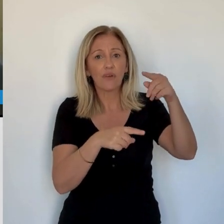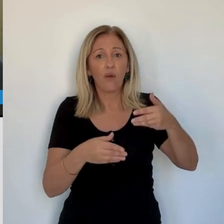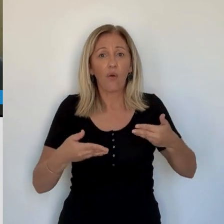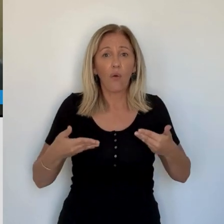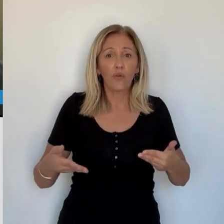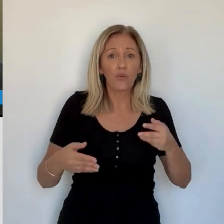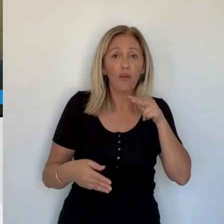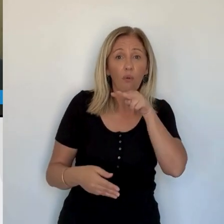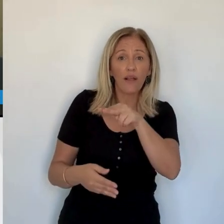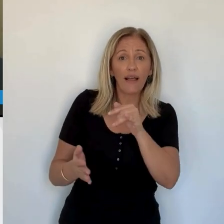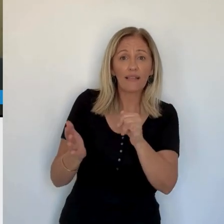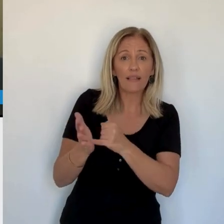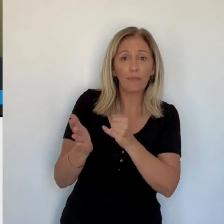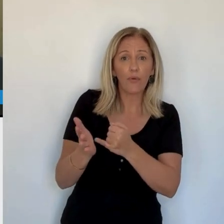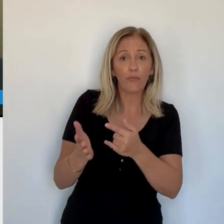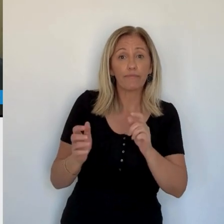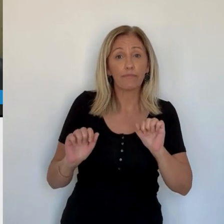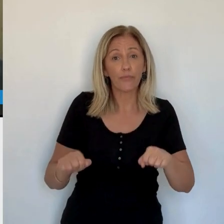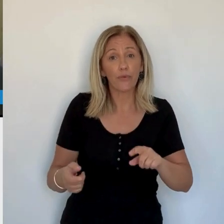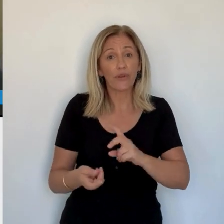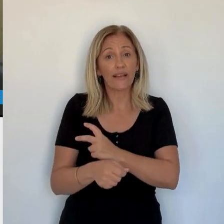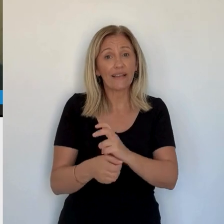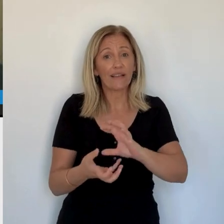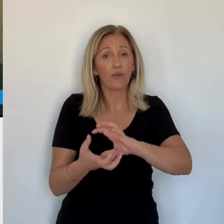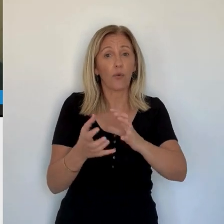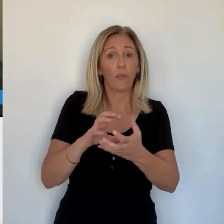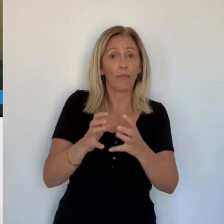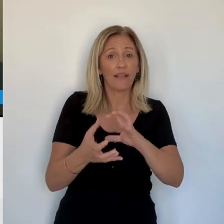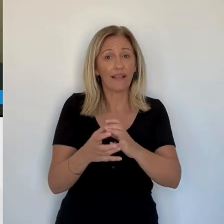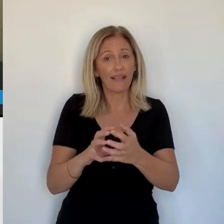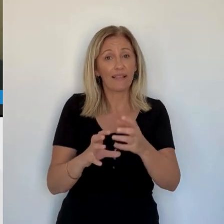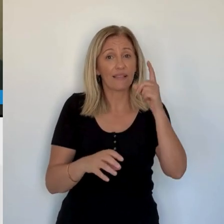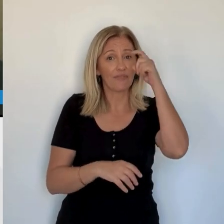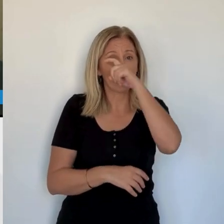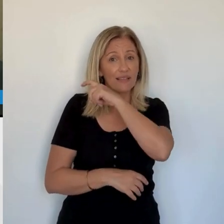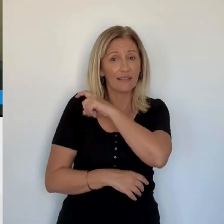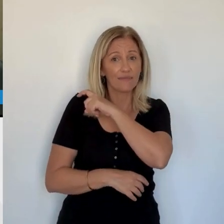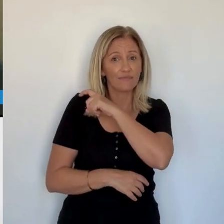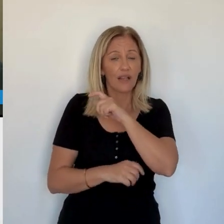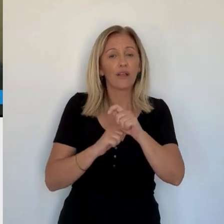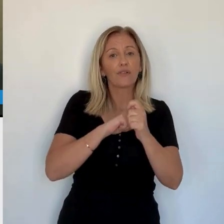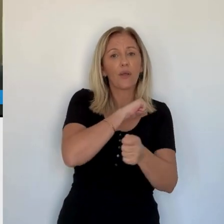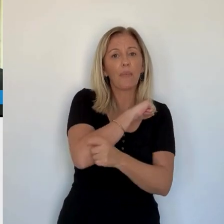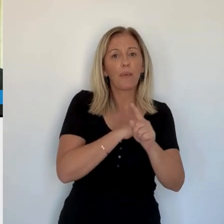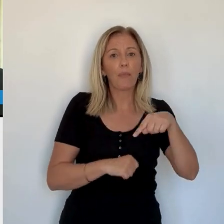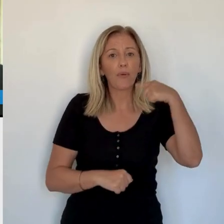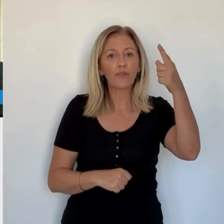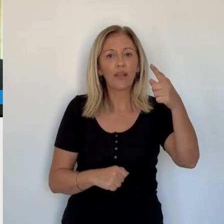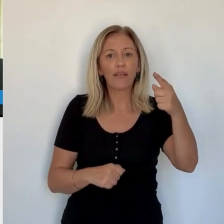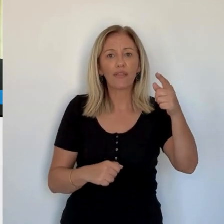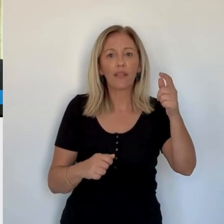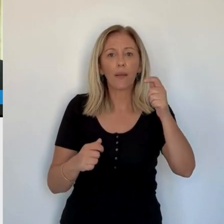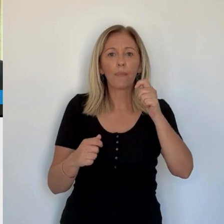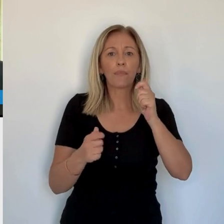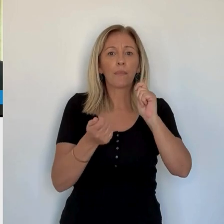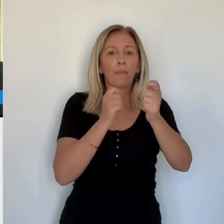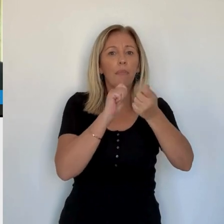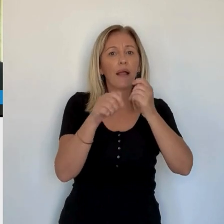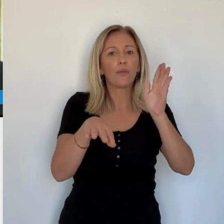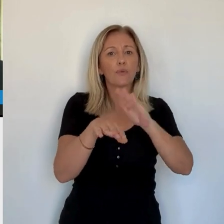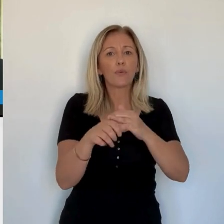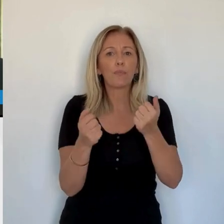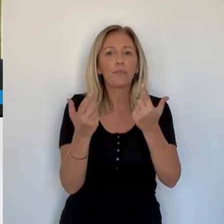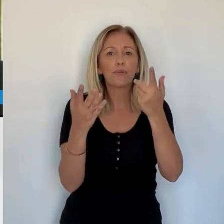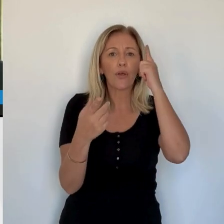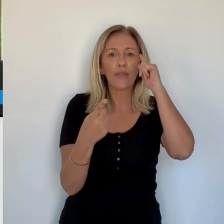d'une économie de rente autour du tourisme et du BTP, quand on voit ce que la saison touristique est ce qui s'annonce être une saison plutôt morose en matière de